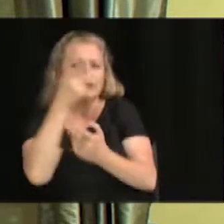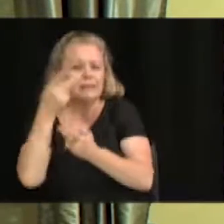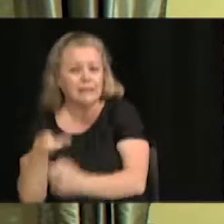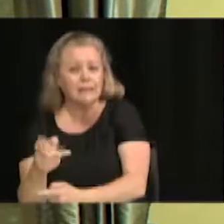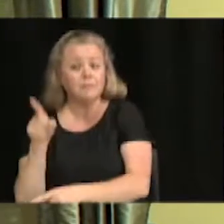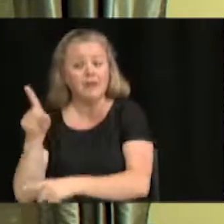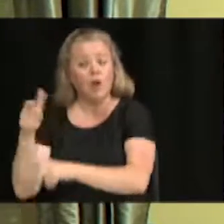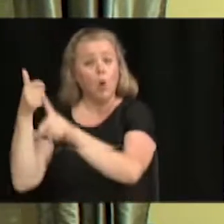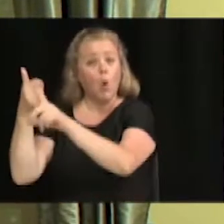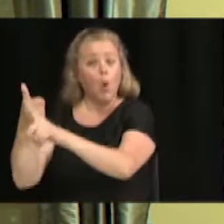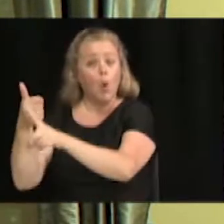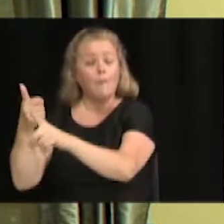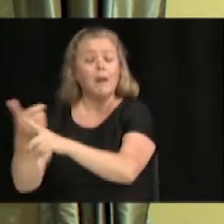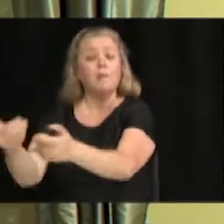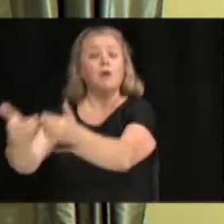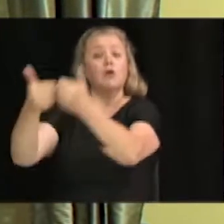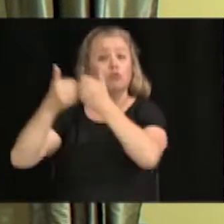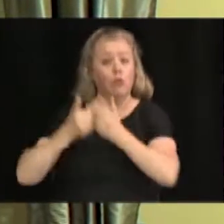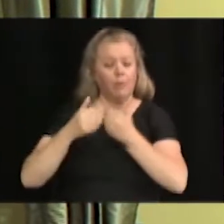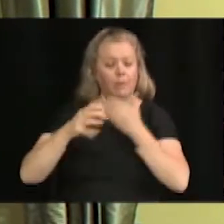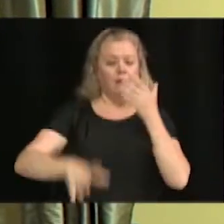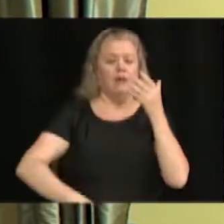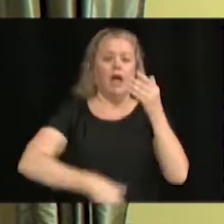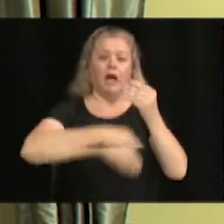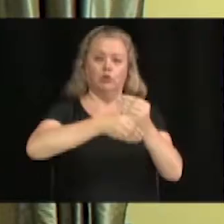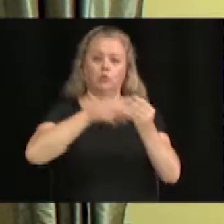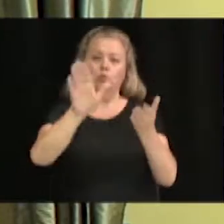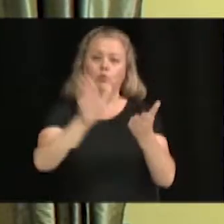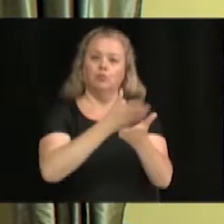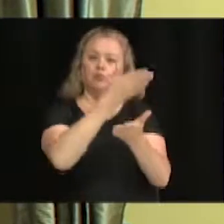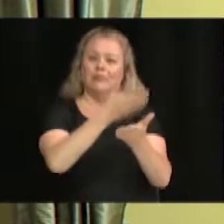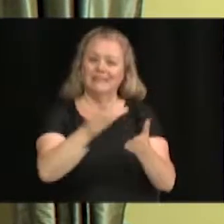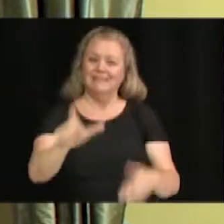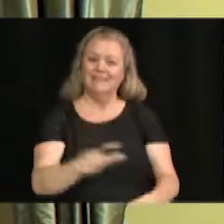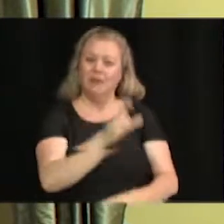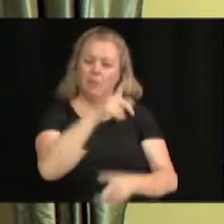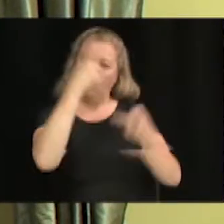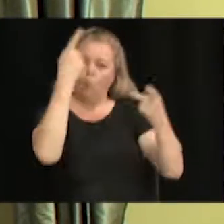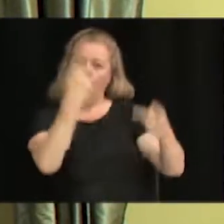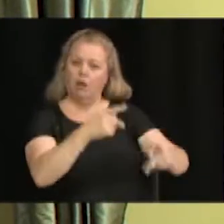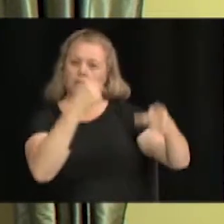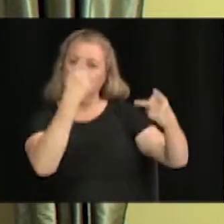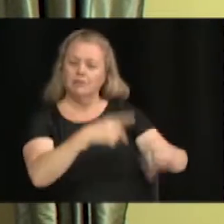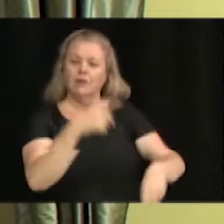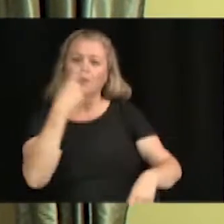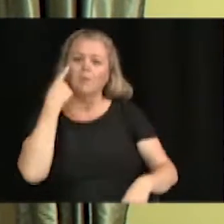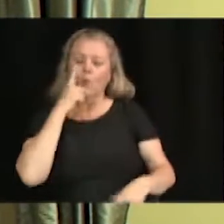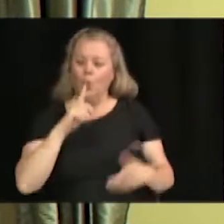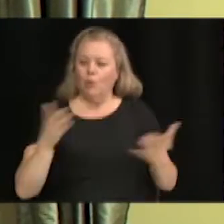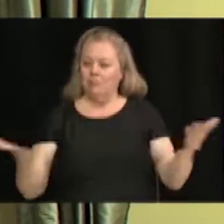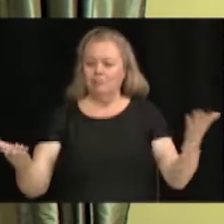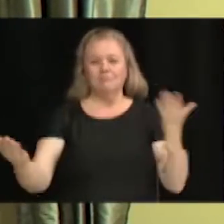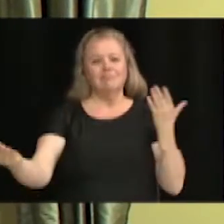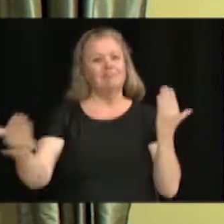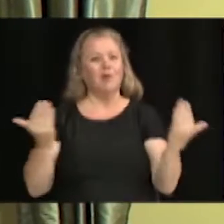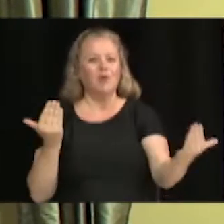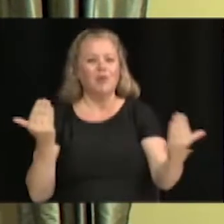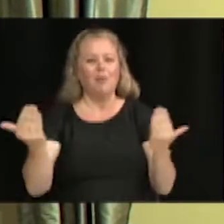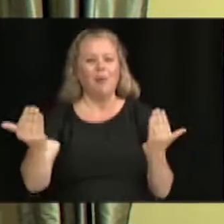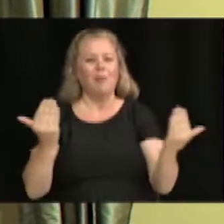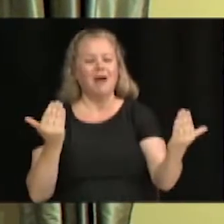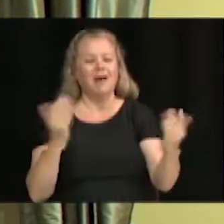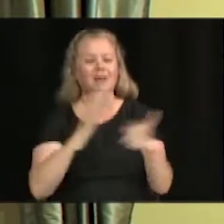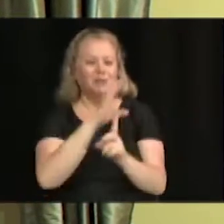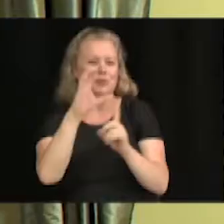avoir de la musique québécoise traditionnelle, qu'on ait des Québécois qui viennent présenter aussi leur culture, parce que le